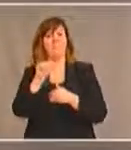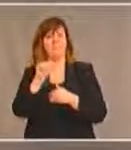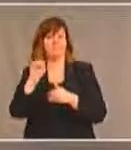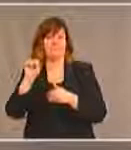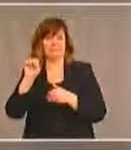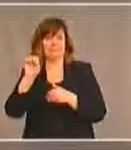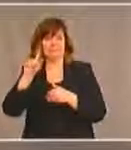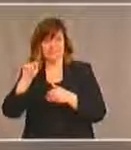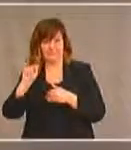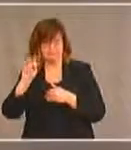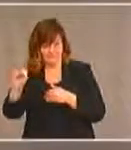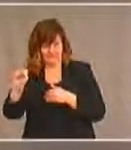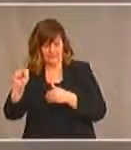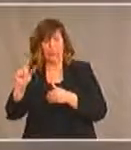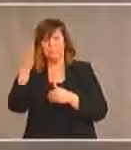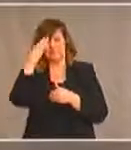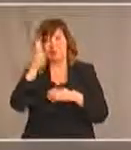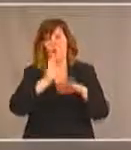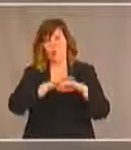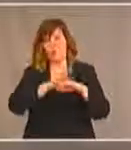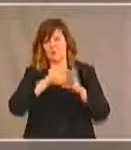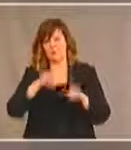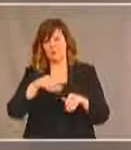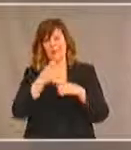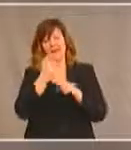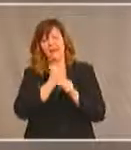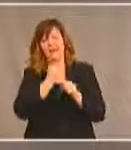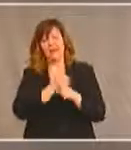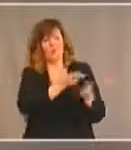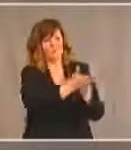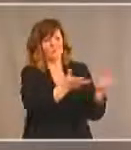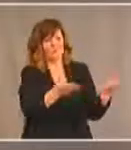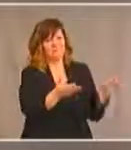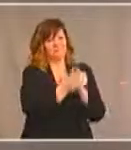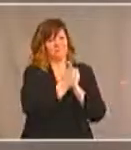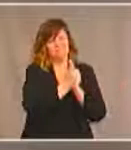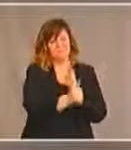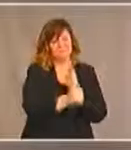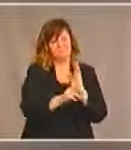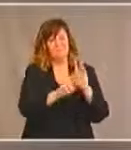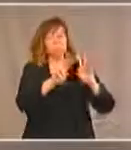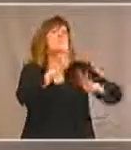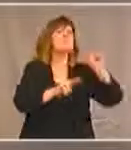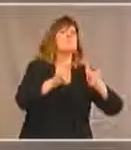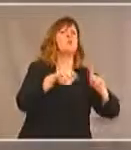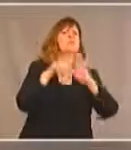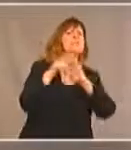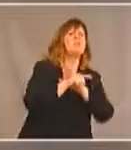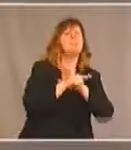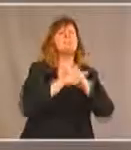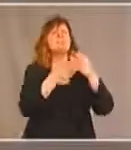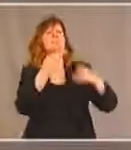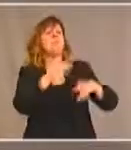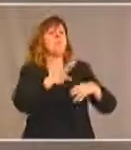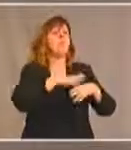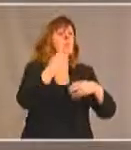conscients du fait que nos conseillers à l'emploi ne sont pas qualifiés pour effectuer des diagnostics, surtout pour les lésions à la tête,